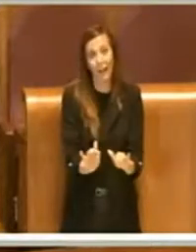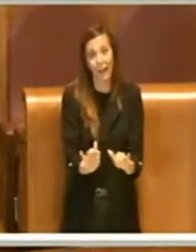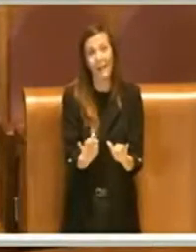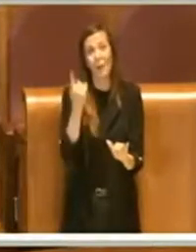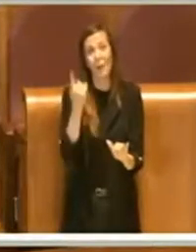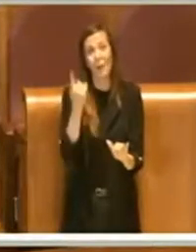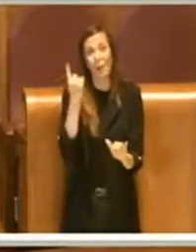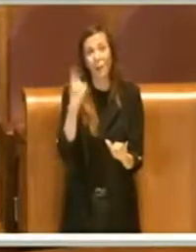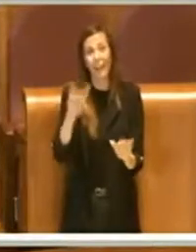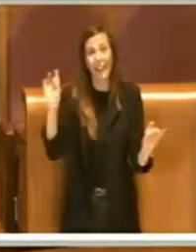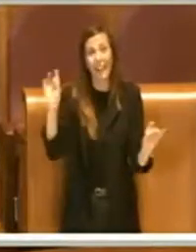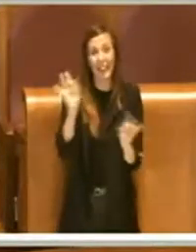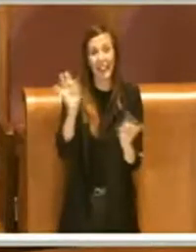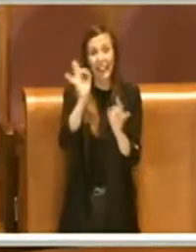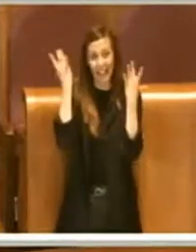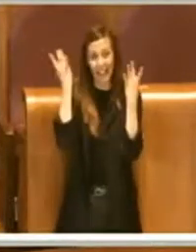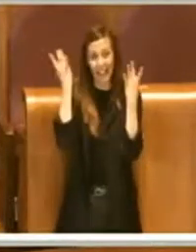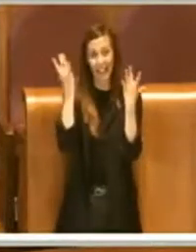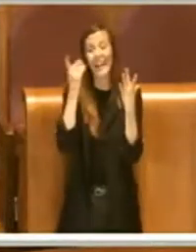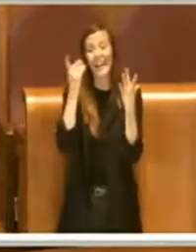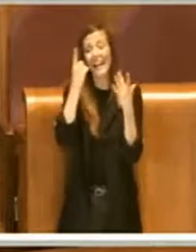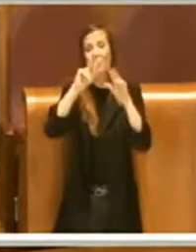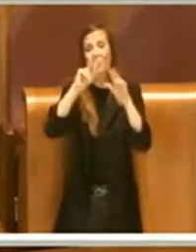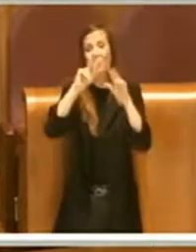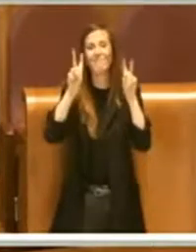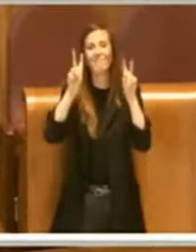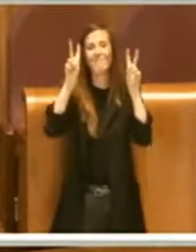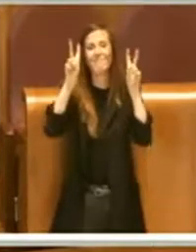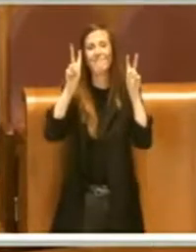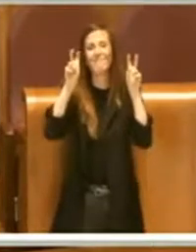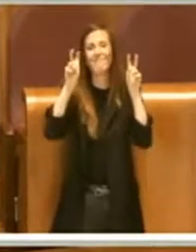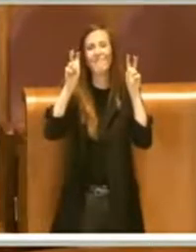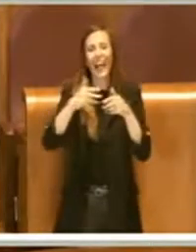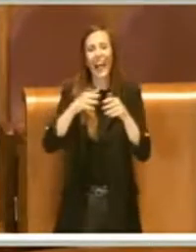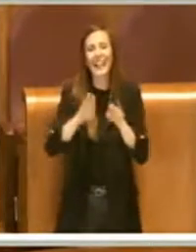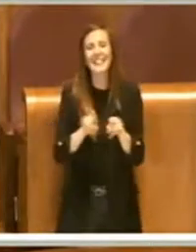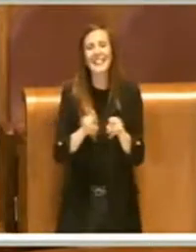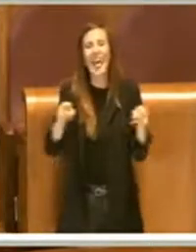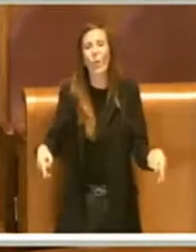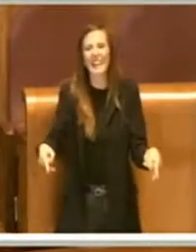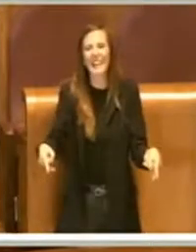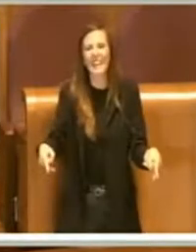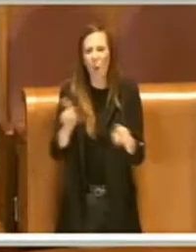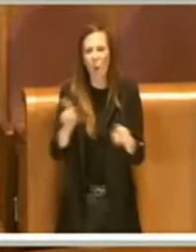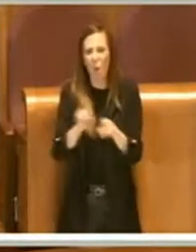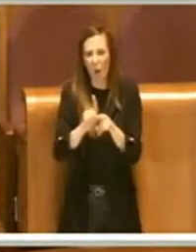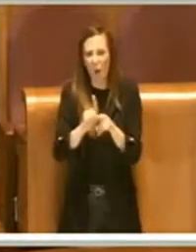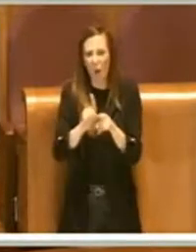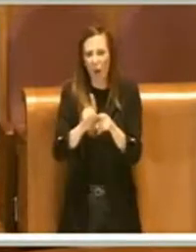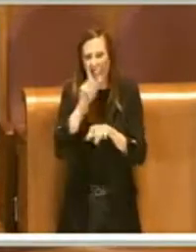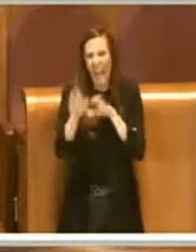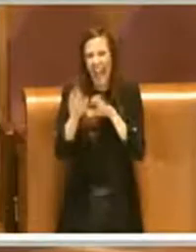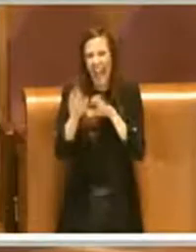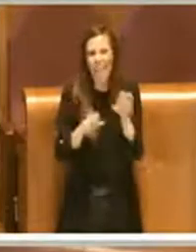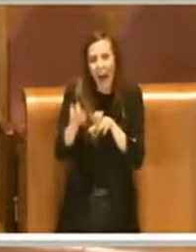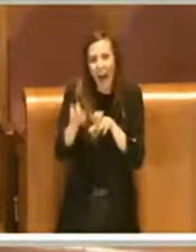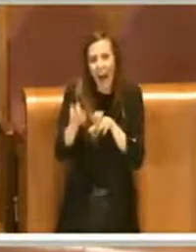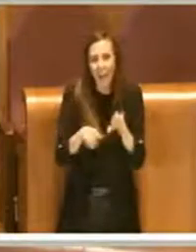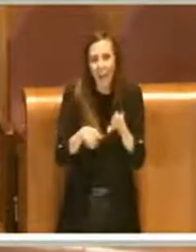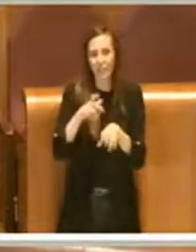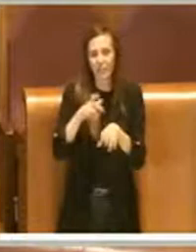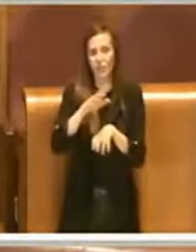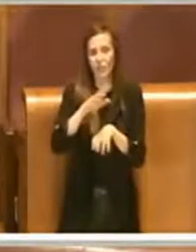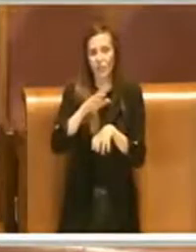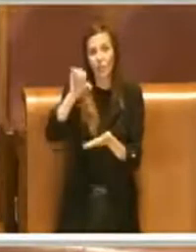cosiddetto eventuale fenomeno del tavolino selvaggio che si potrebbe andare a creare. Sono le piazze più rappresentative del centro